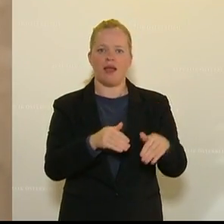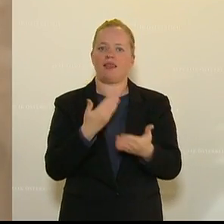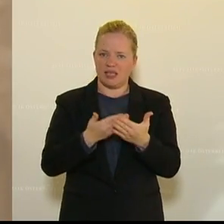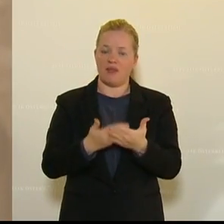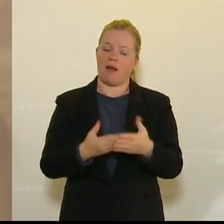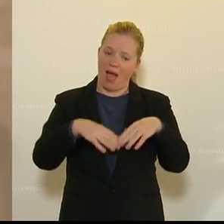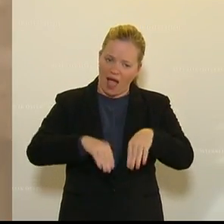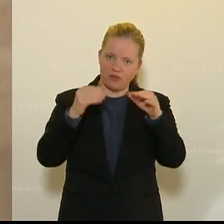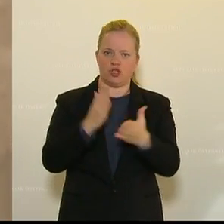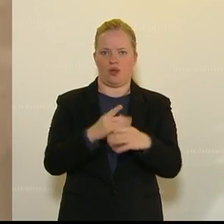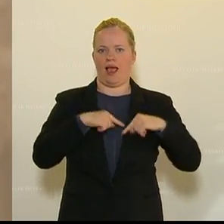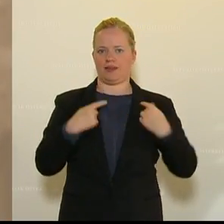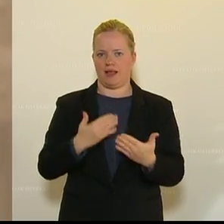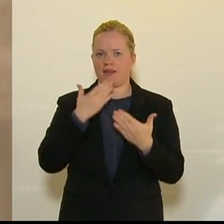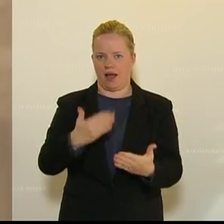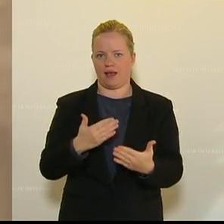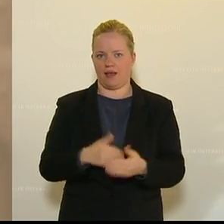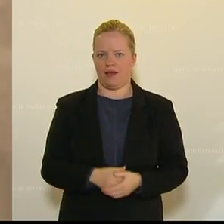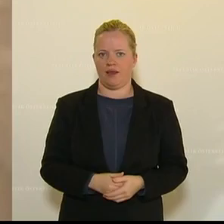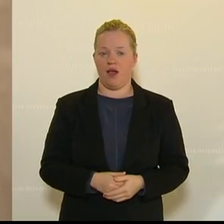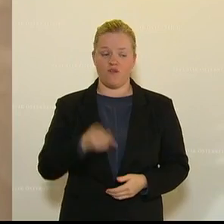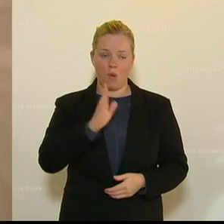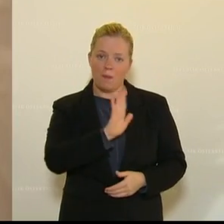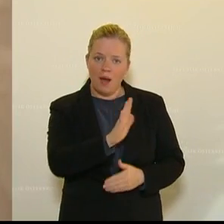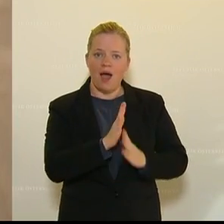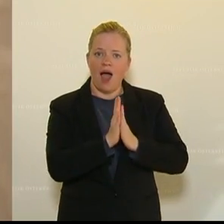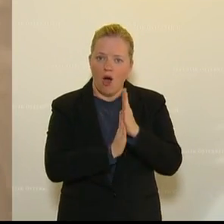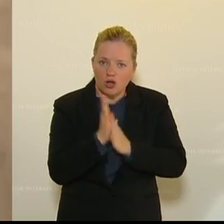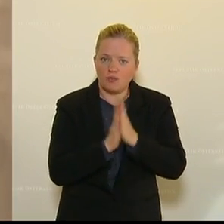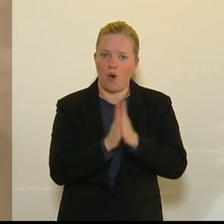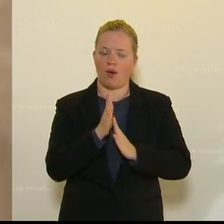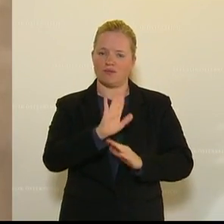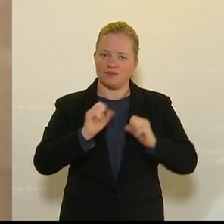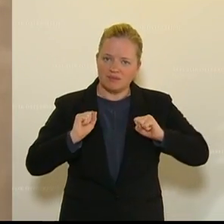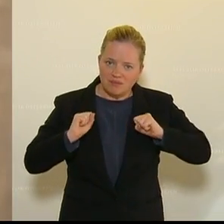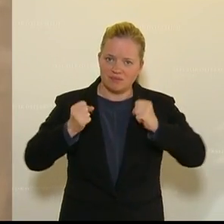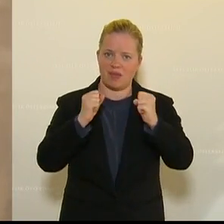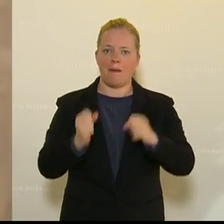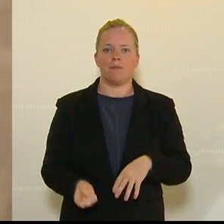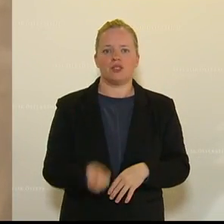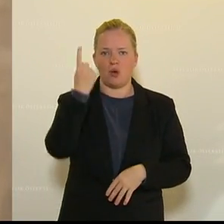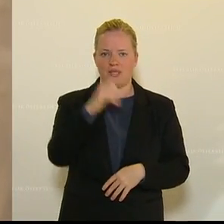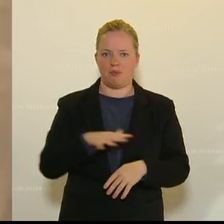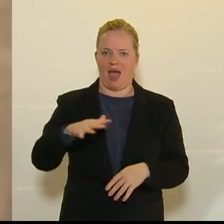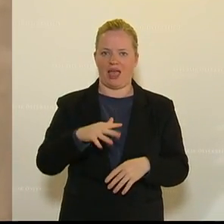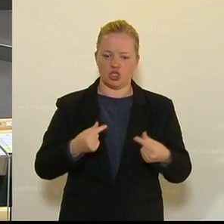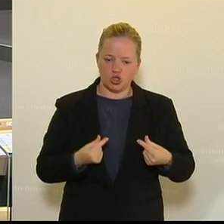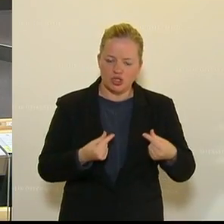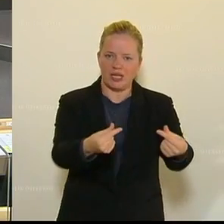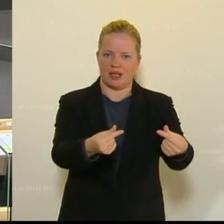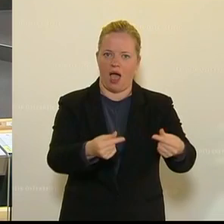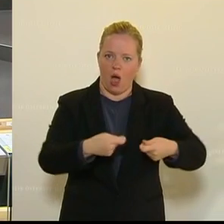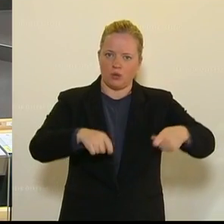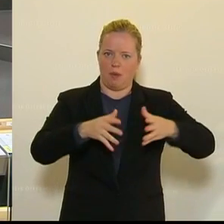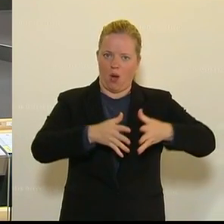herzliches Danke auch von meiner Seite. Weil mit Ihrem Engagement und Ihrem Einsatz ist vor allem, was den Bereich, den Schienenausbau betrifft, hier ganz, ganz